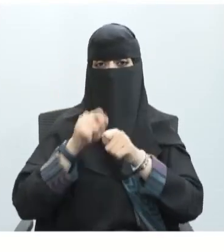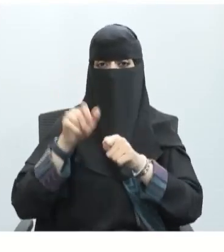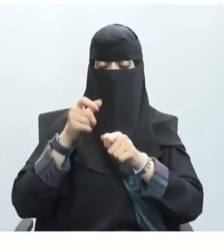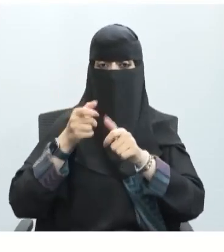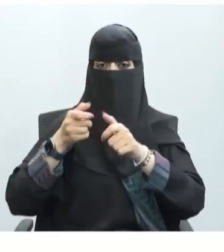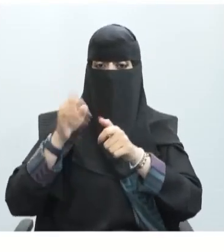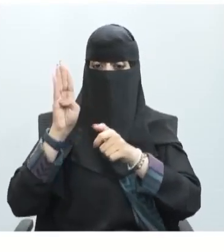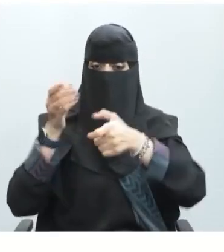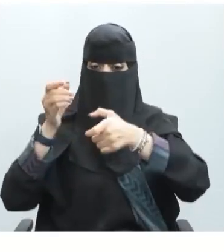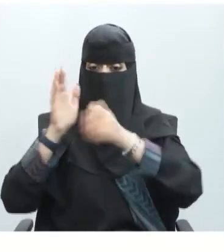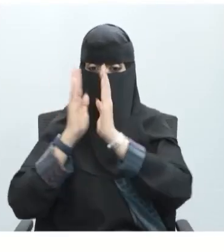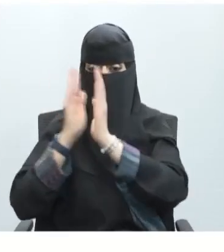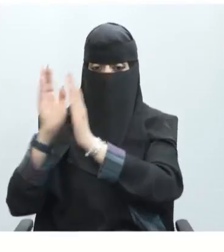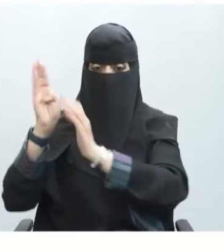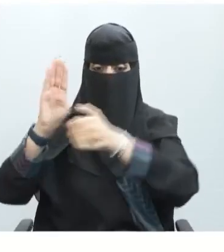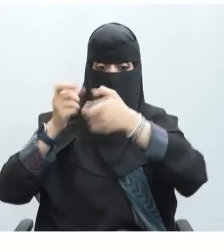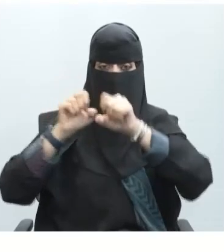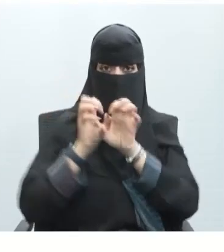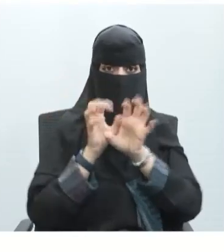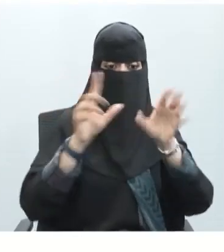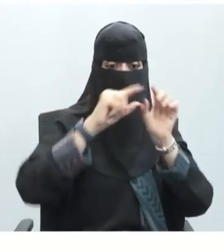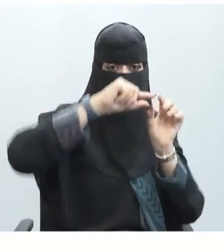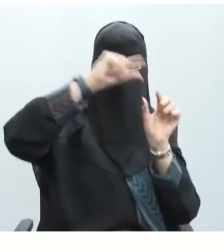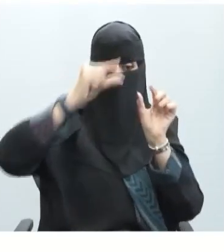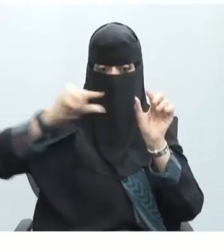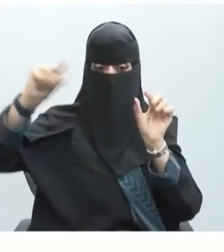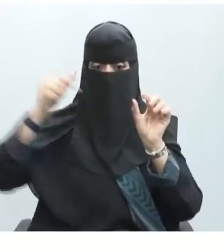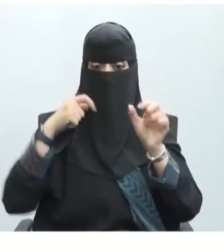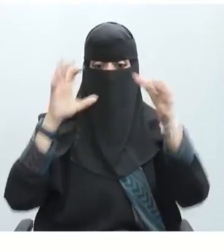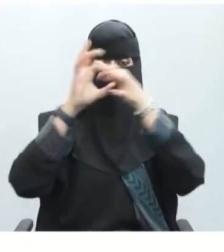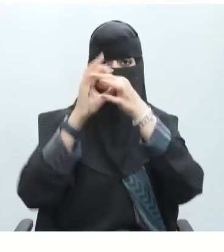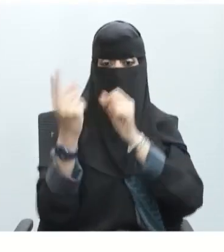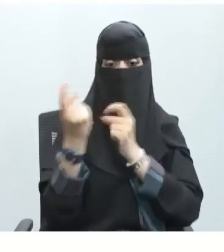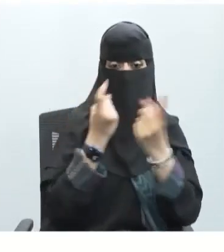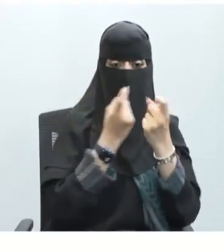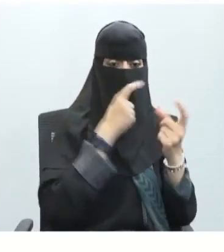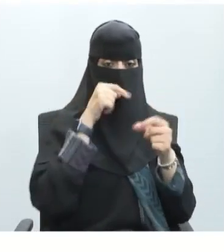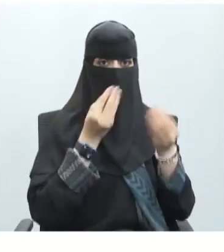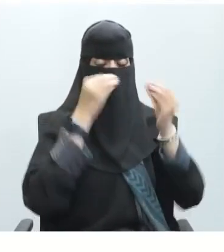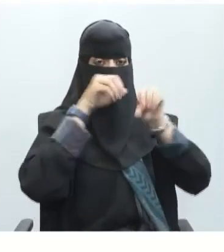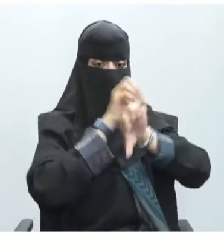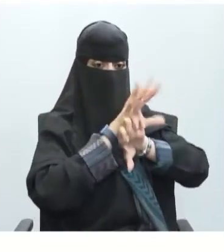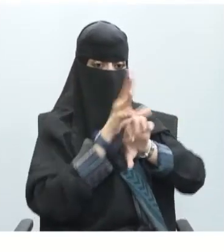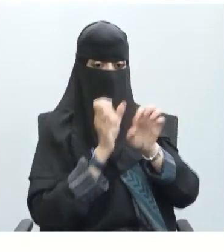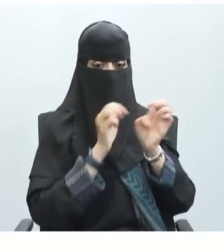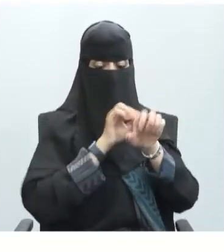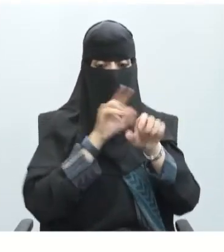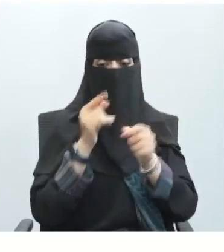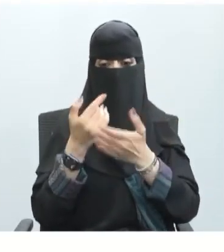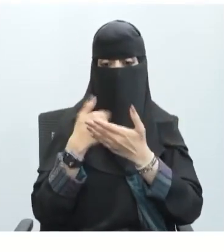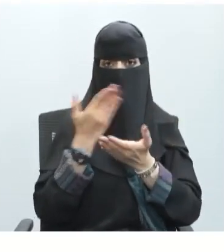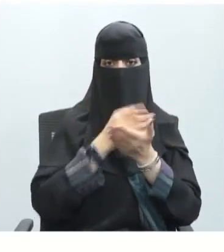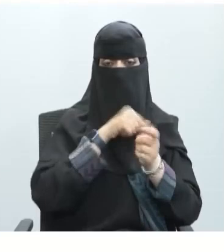العصبي وترتبط بالمستقبلات الموجودة على الزوائد الشجيرية لخلية عصبية مجاورة ويؤدي ذلك مثل ما